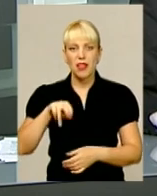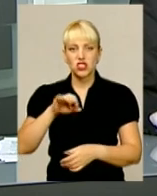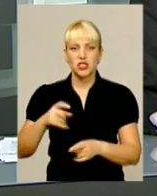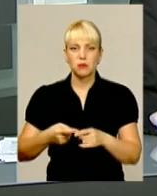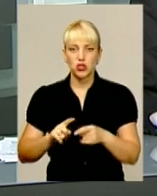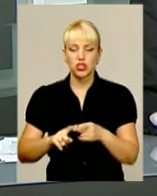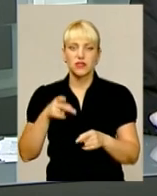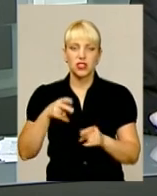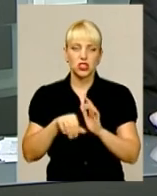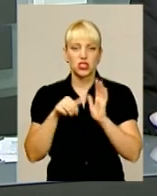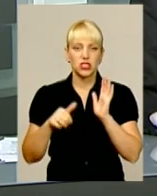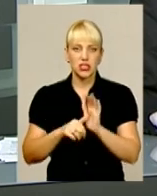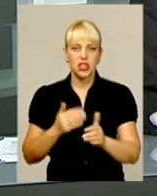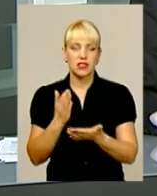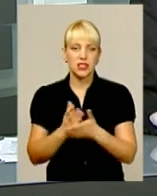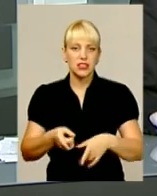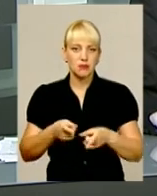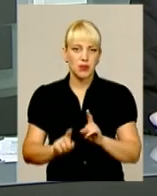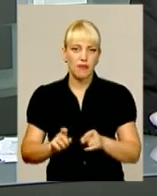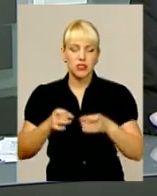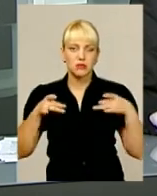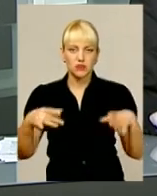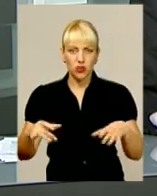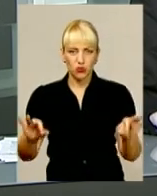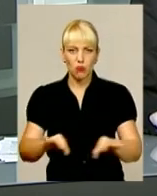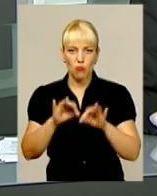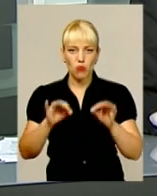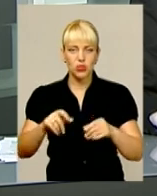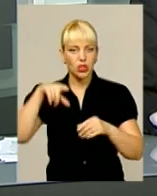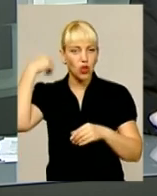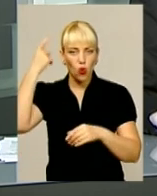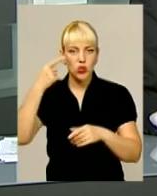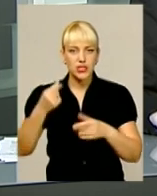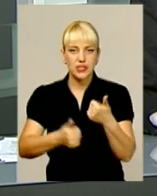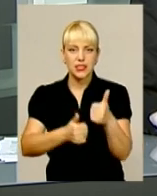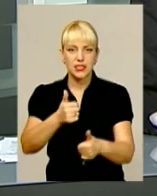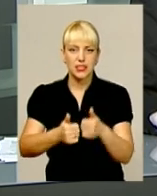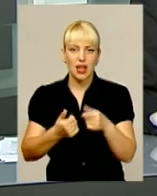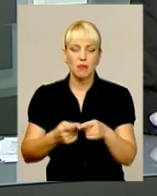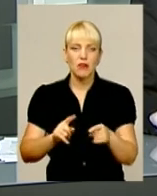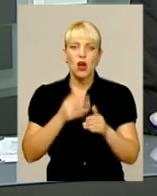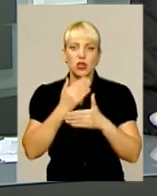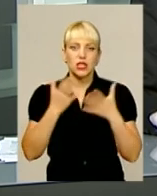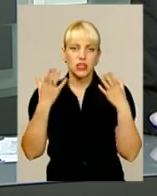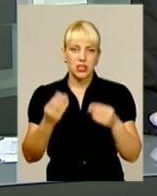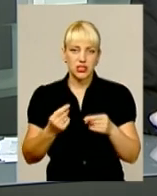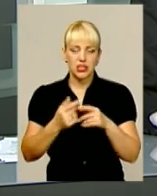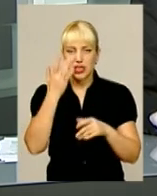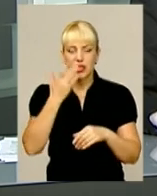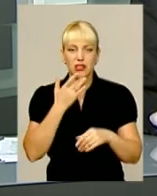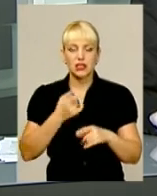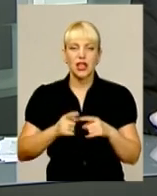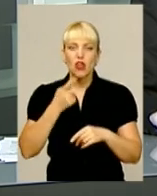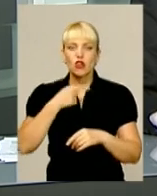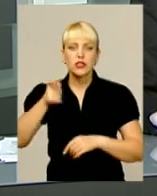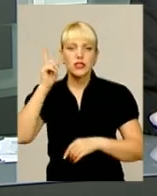2016 став справжнісіньким святом музики та козацьких забав. В останні вихідні літа до стародавньої фортеці з'їхались